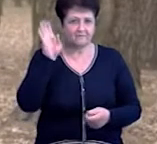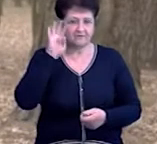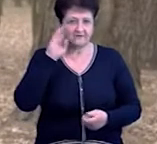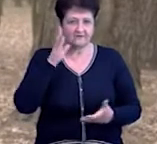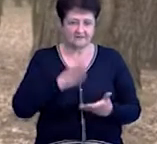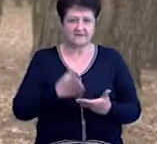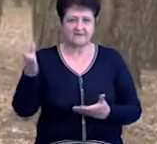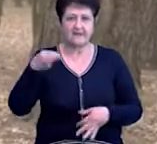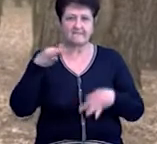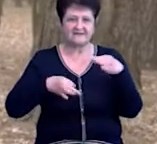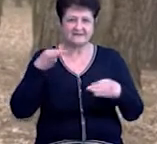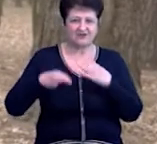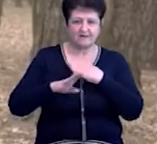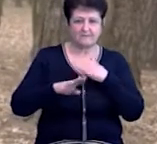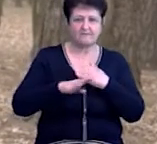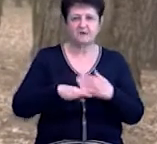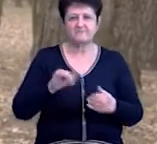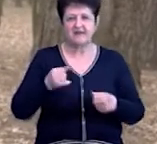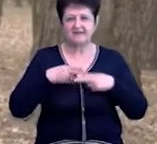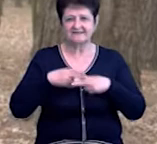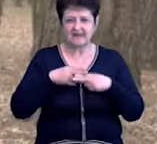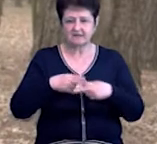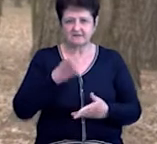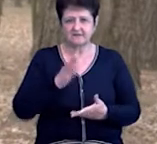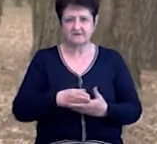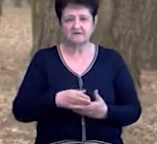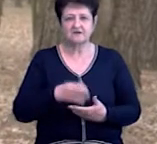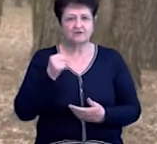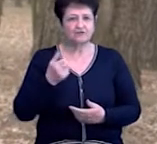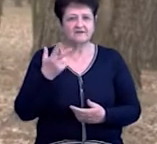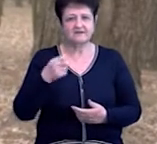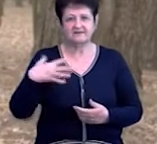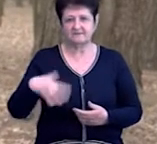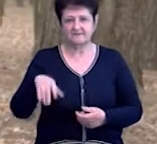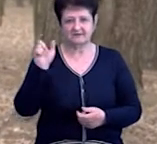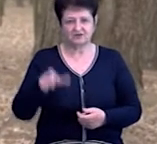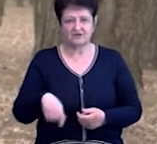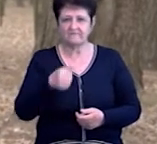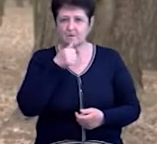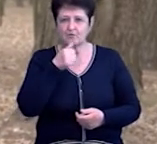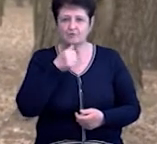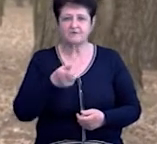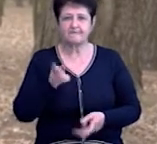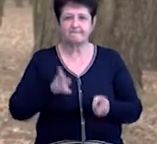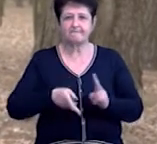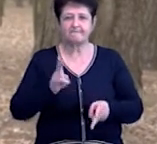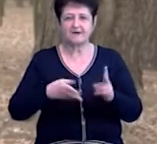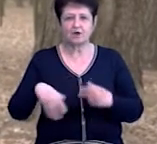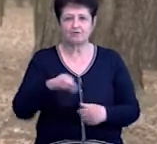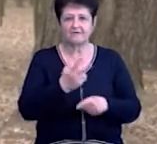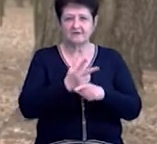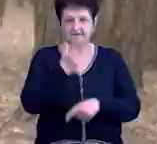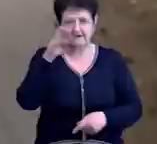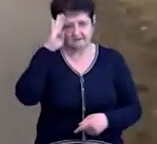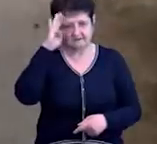лісничество допомагає, і станції їду ввозять. Ну, все одно, самі розумієте, на 350 людей спробуйте приготувати, я можу три рази